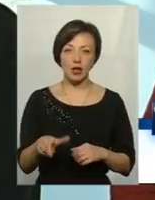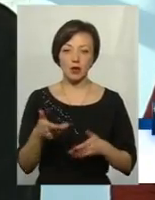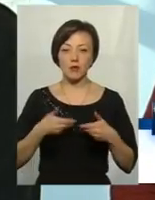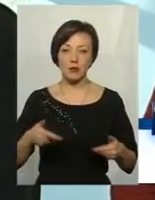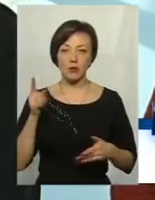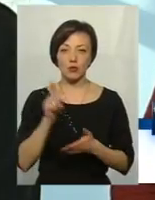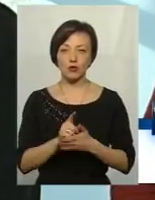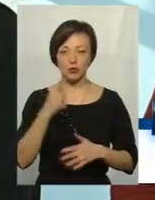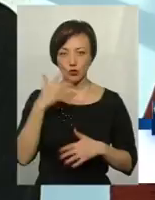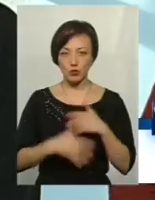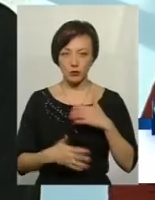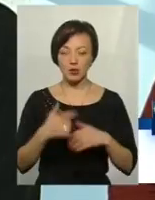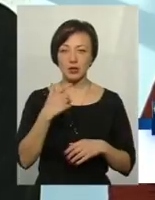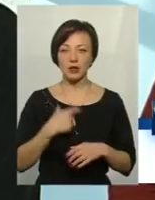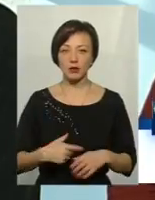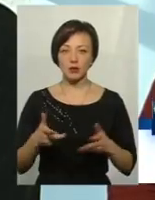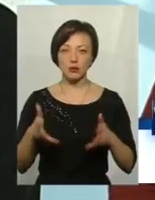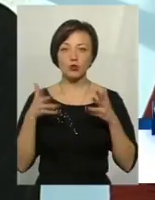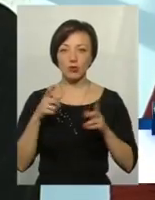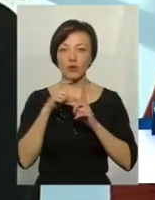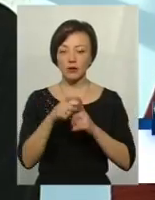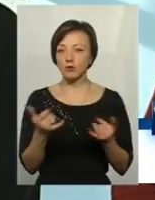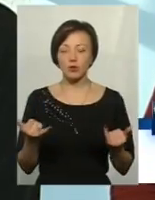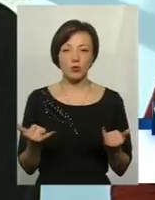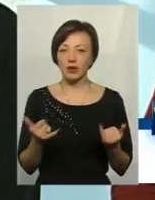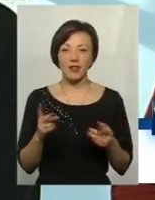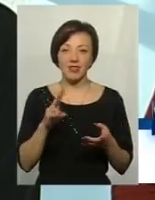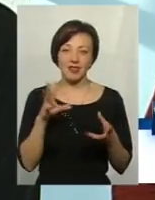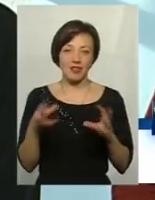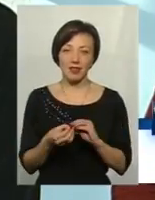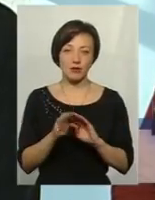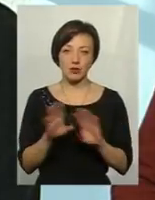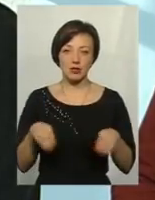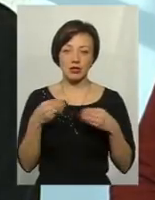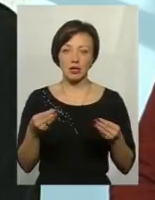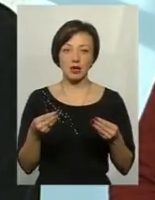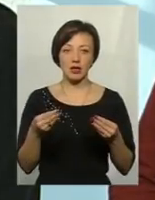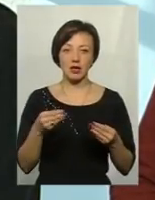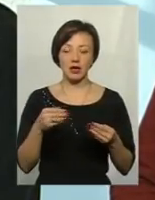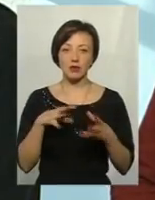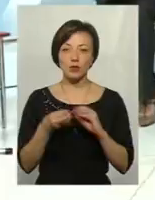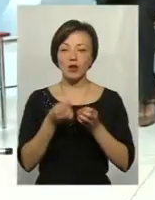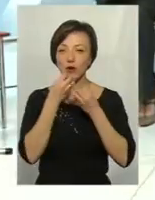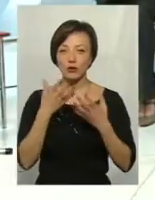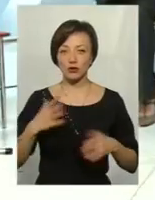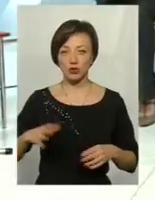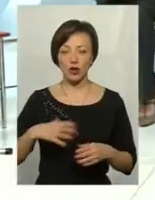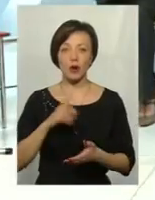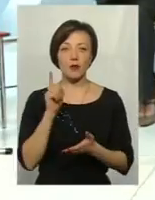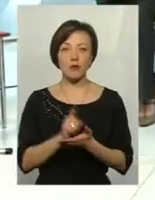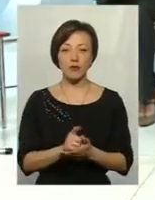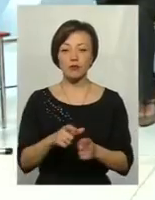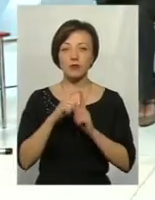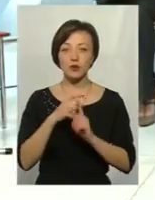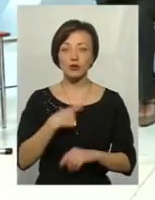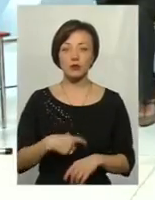мусимо зрозуміти і дати собі чітку відповідь, що він сьогодні не є ефективним і він не дає тих наслідків, яких ми очікували. Ми мусимо собі дати